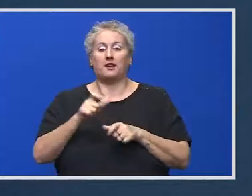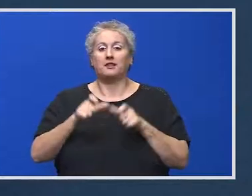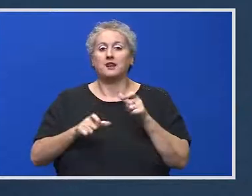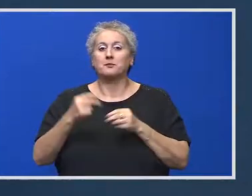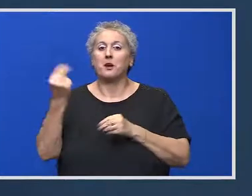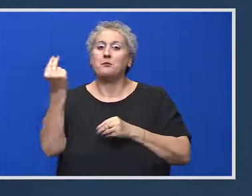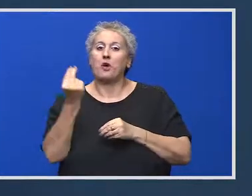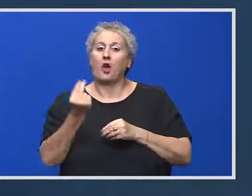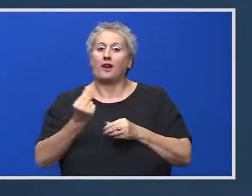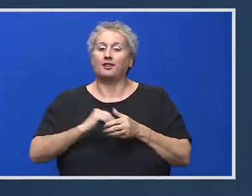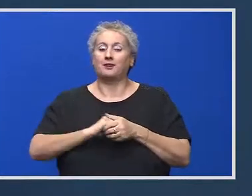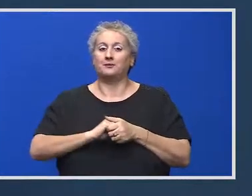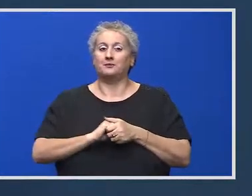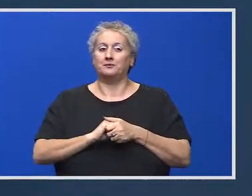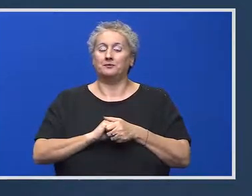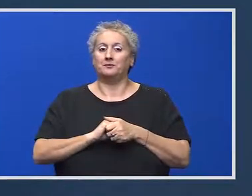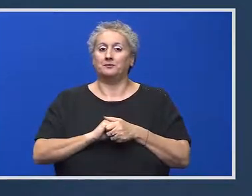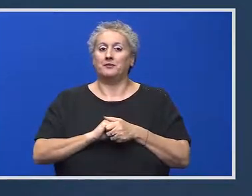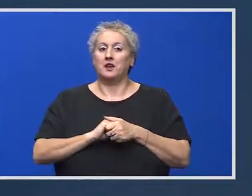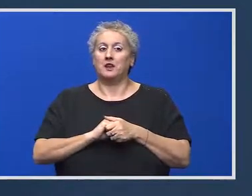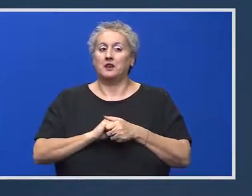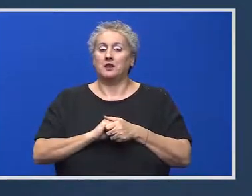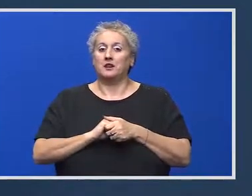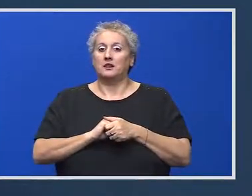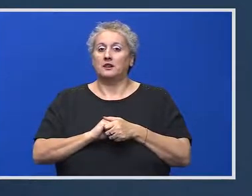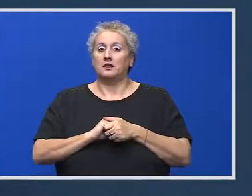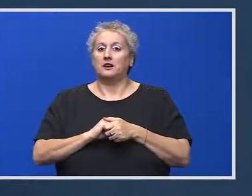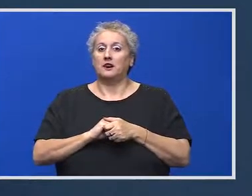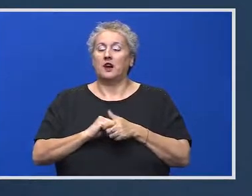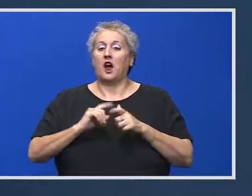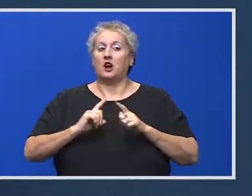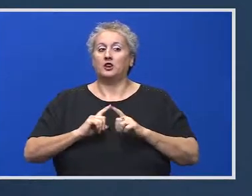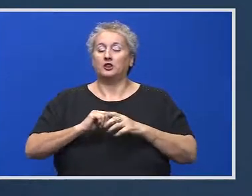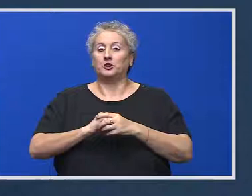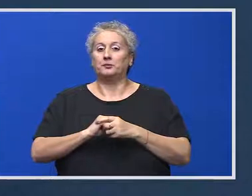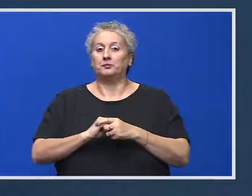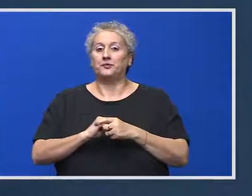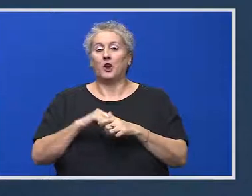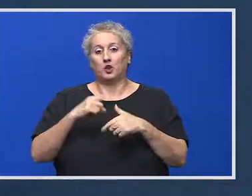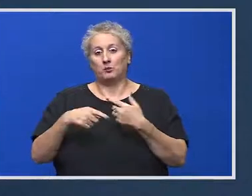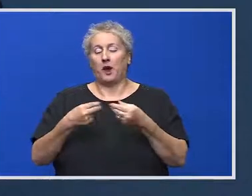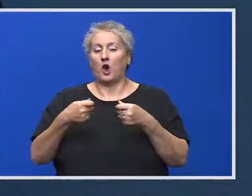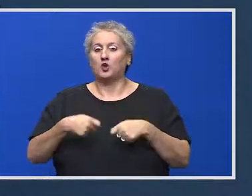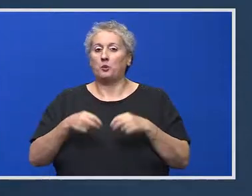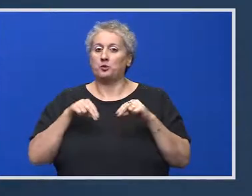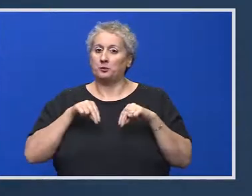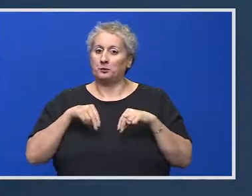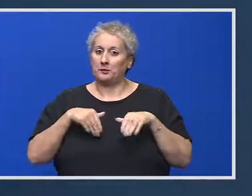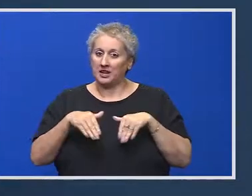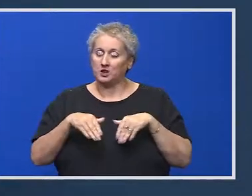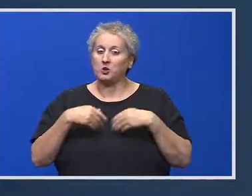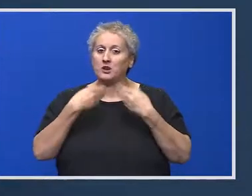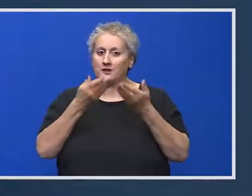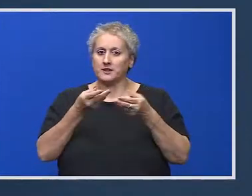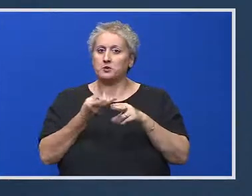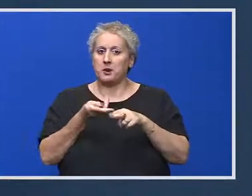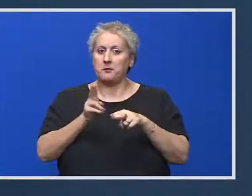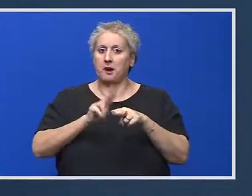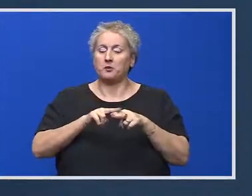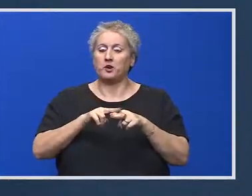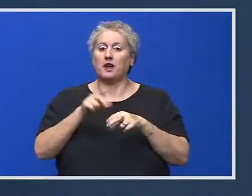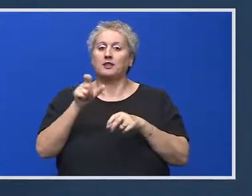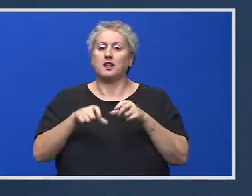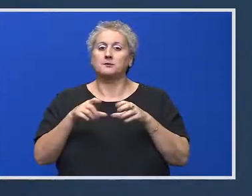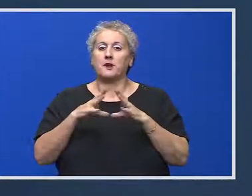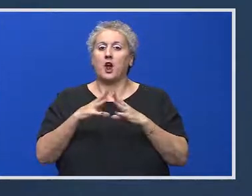proiect sau altele, câte o întrebare de fiecare, dacă după aceea domnul ministru va intra în detaliu proiectului